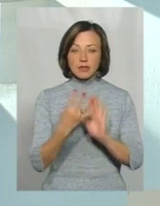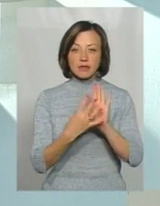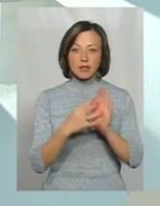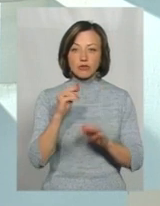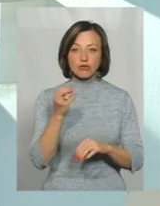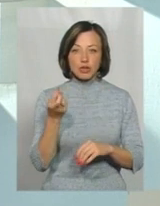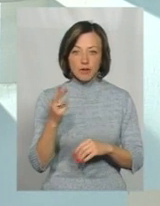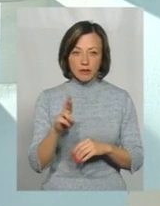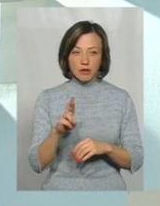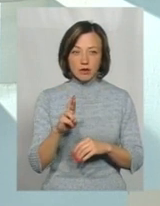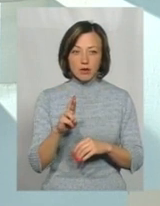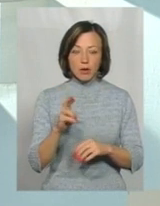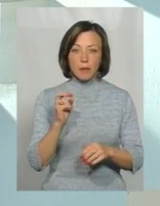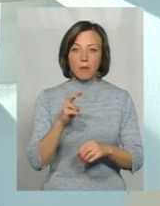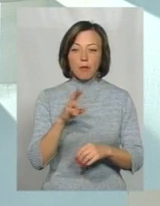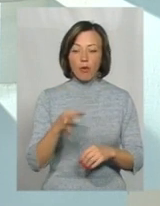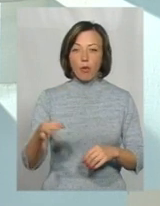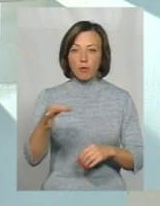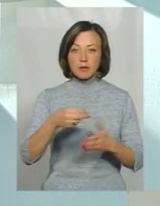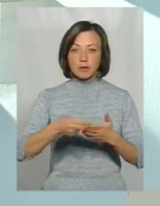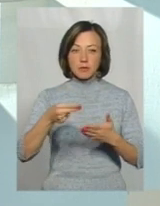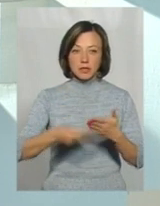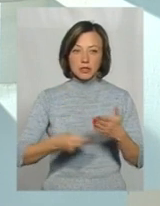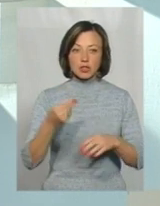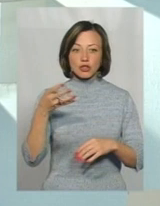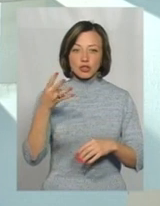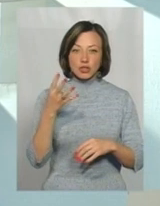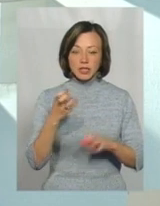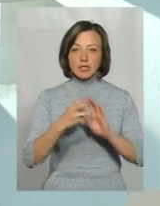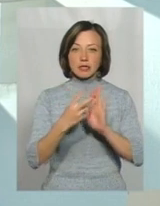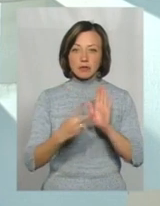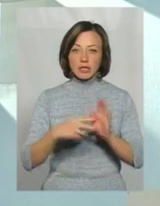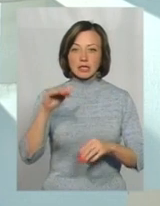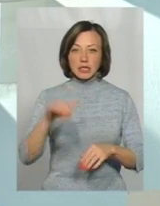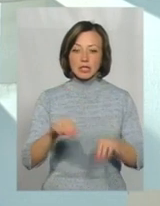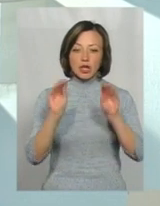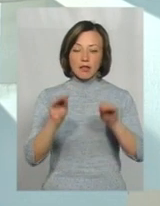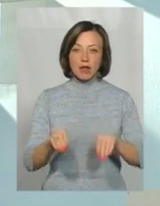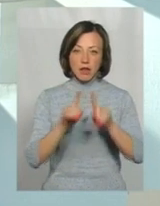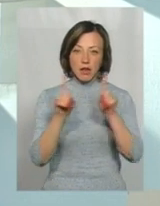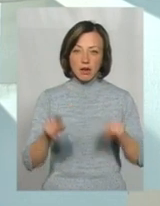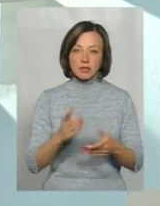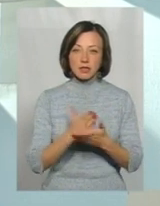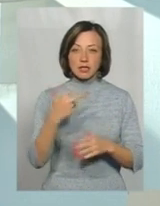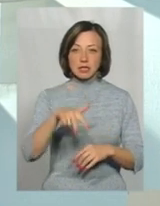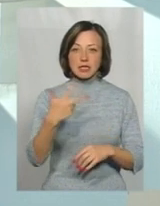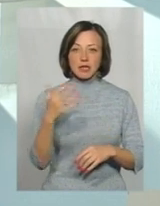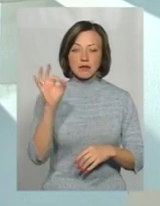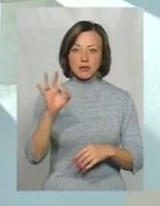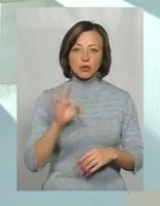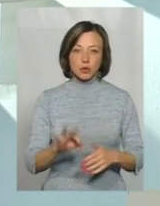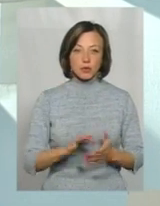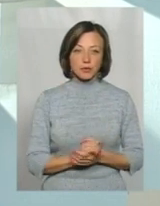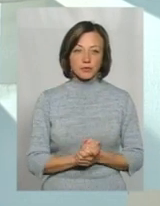червня по області підписано 417 тисяч декларацій, що відповідно становить 33%.